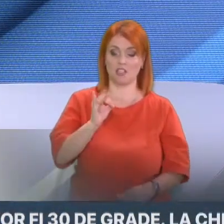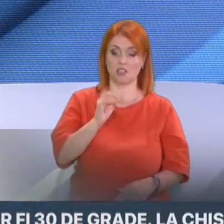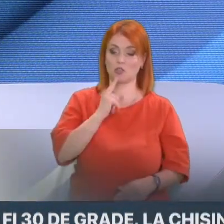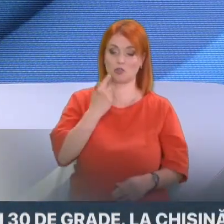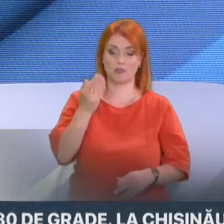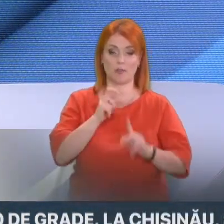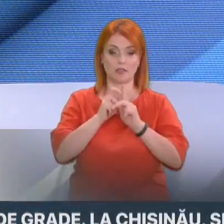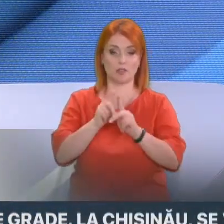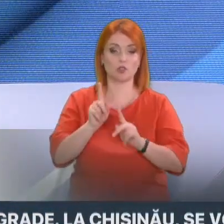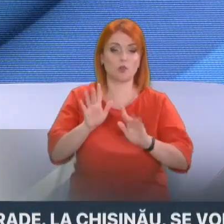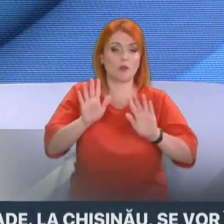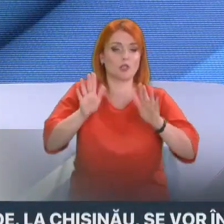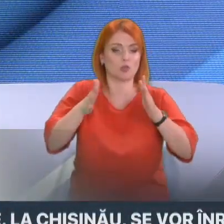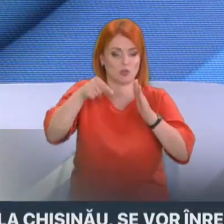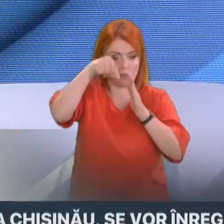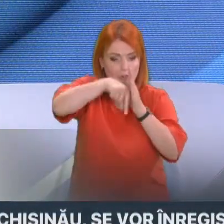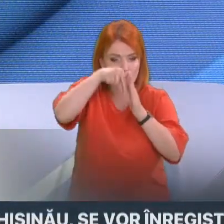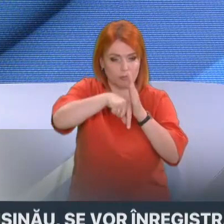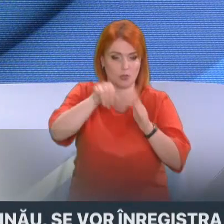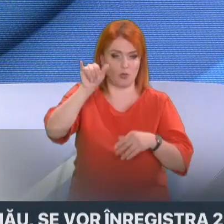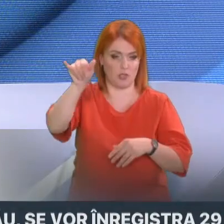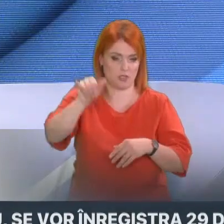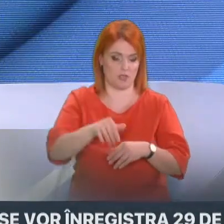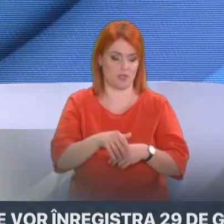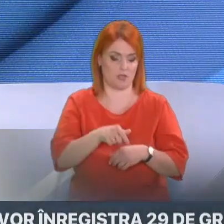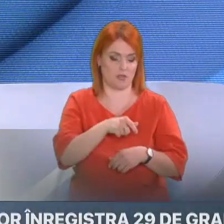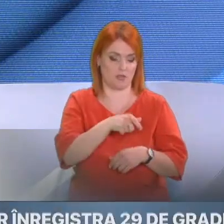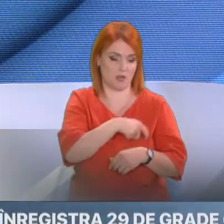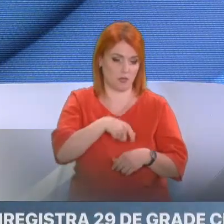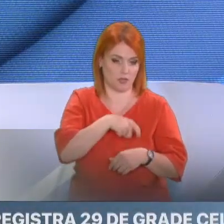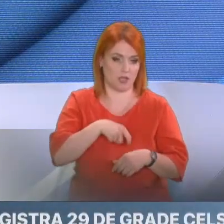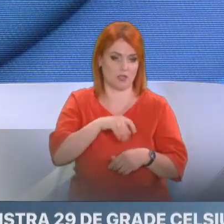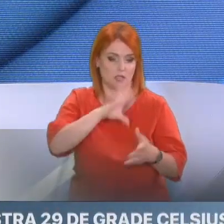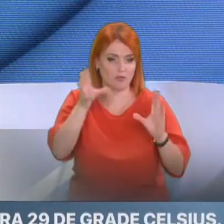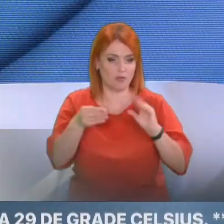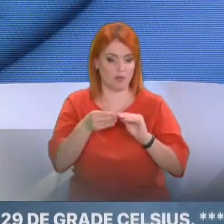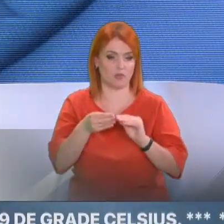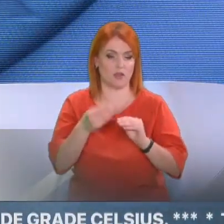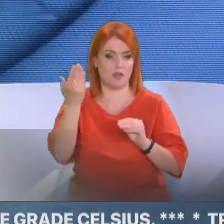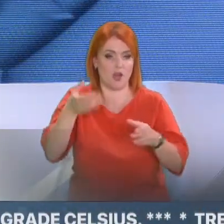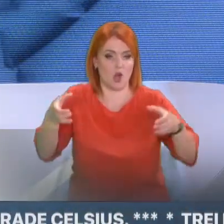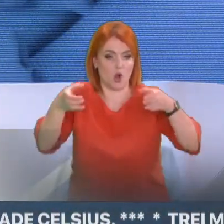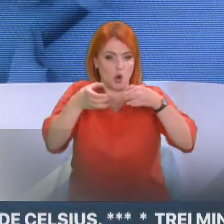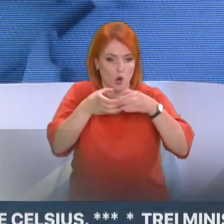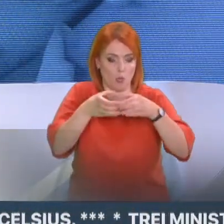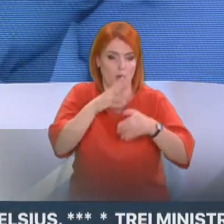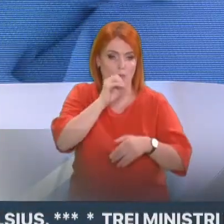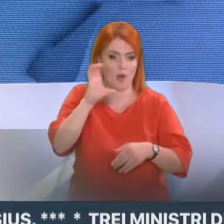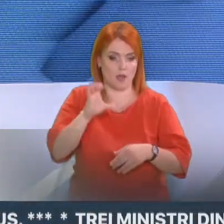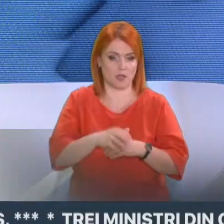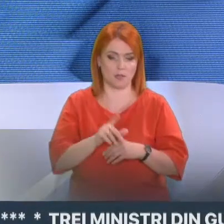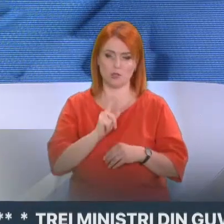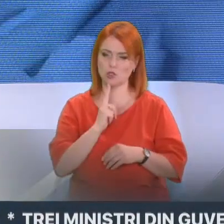de guvernat. Ei, iarăși, sunt foarte deficitare în ceea ce privește